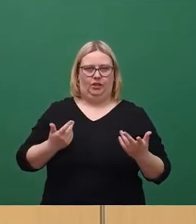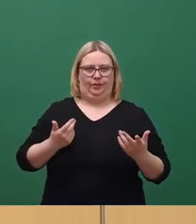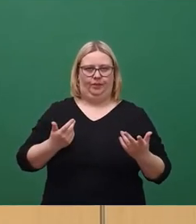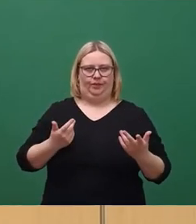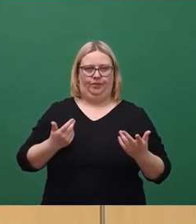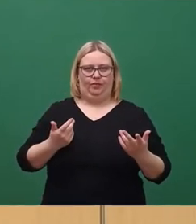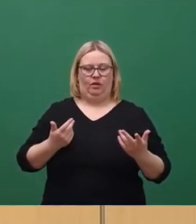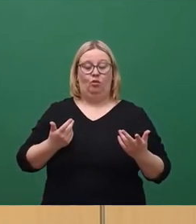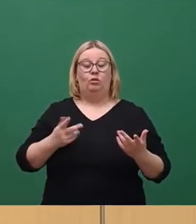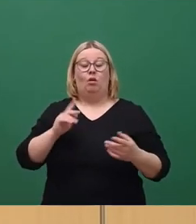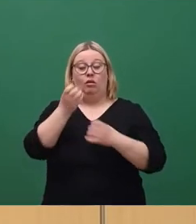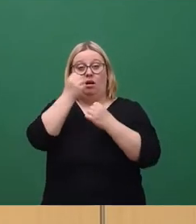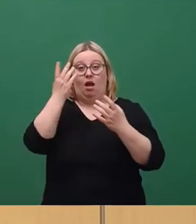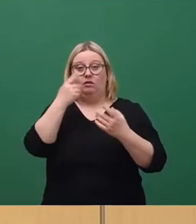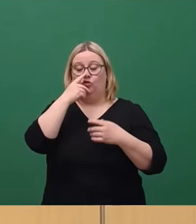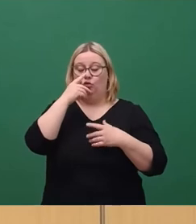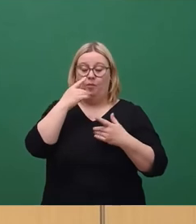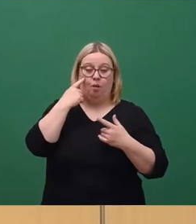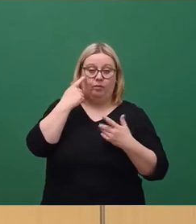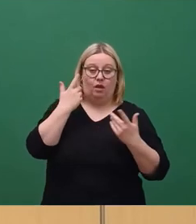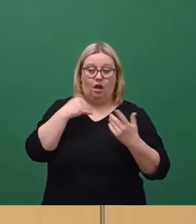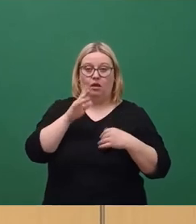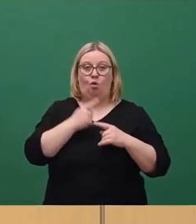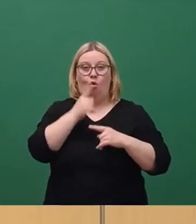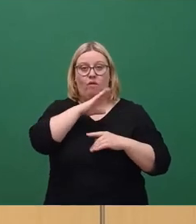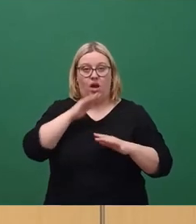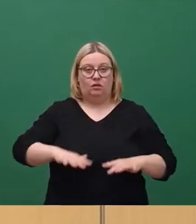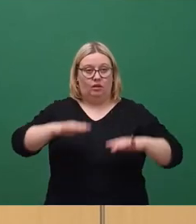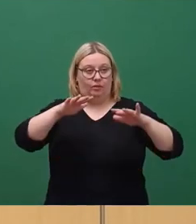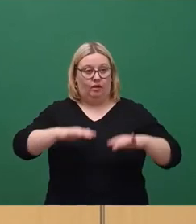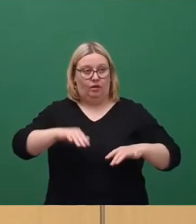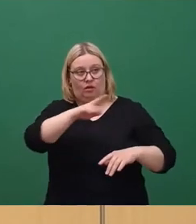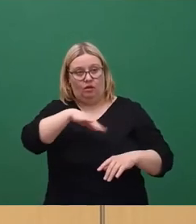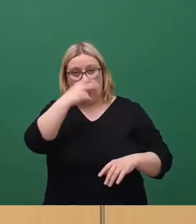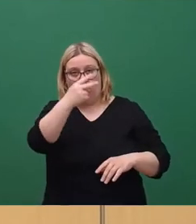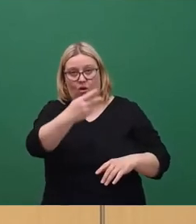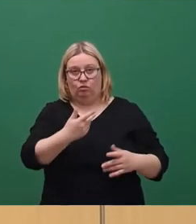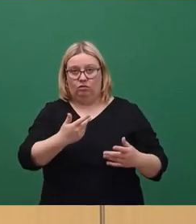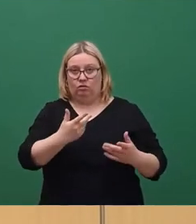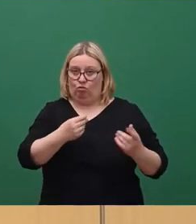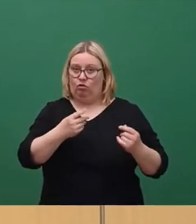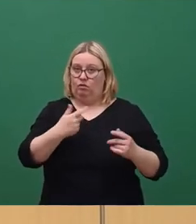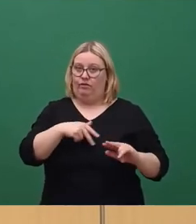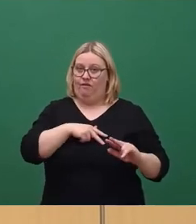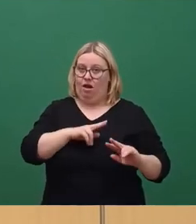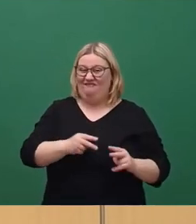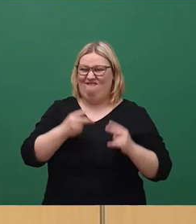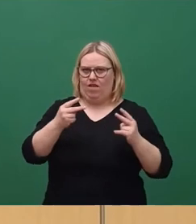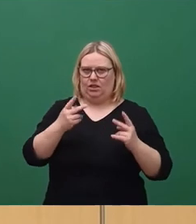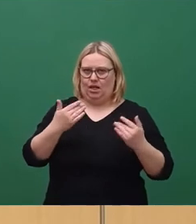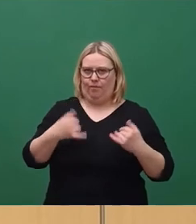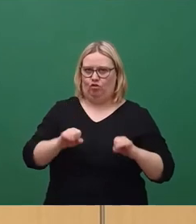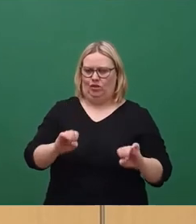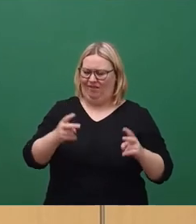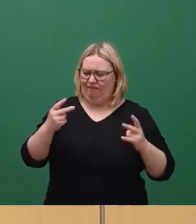Und man muss ja nicht nur momentan in die Hochwassergebiete schauen, um zu wissen, dass diese Priorität mehr als notwendig